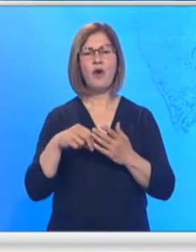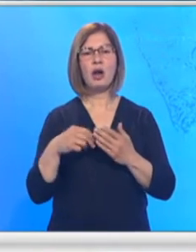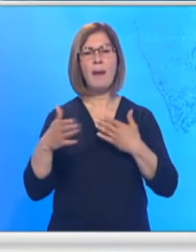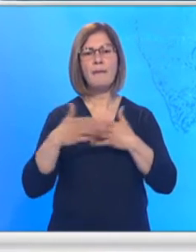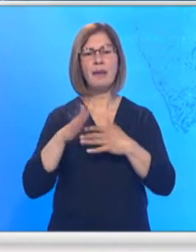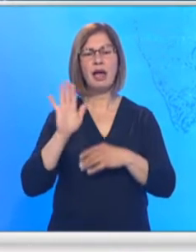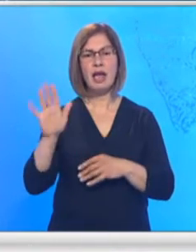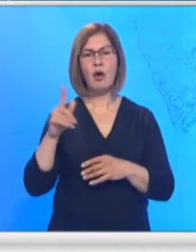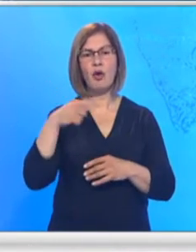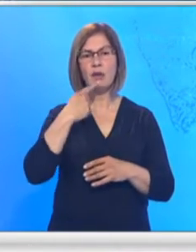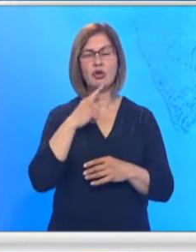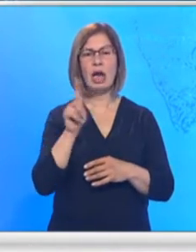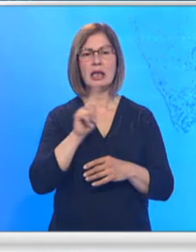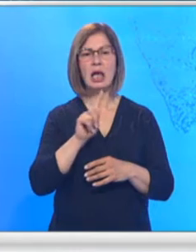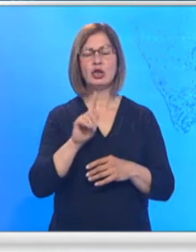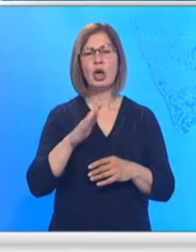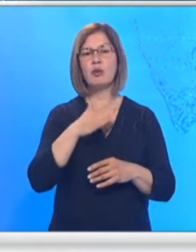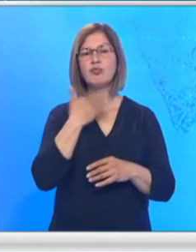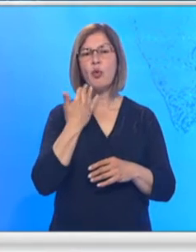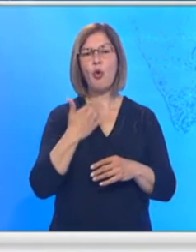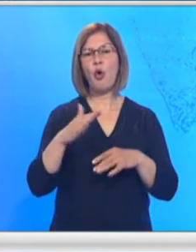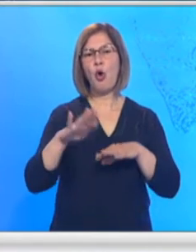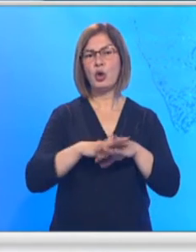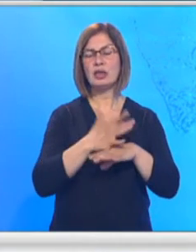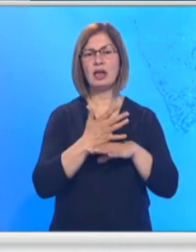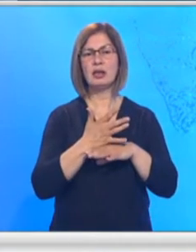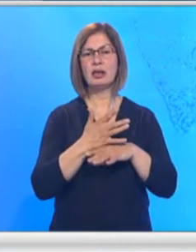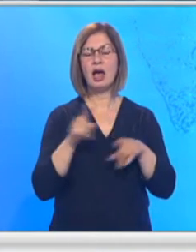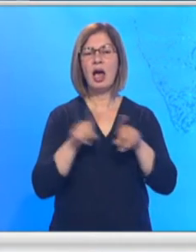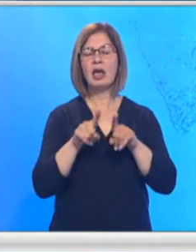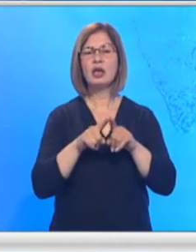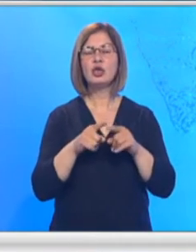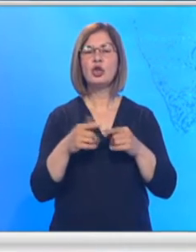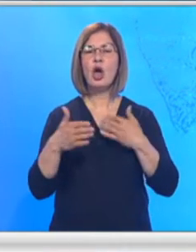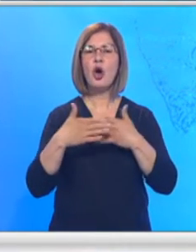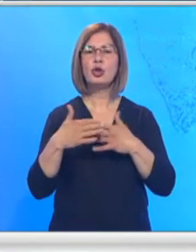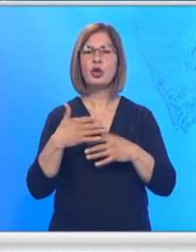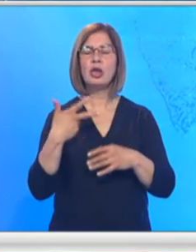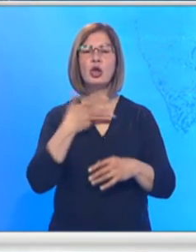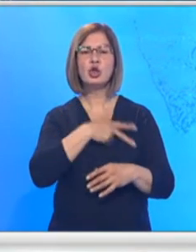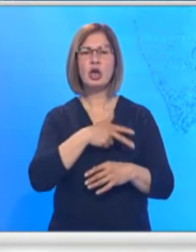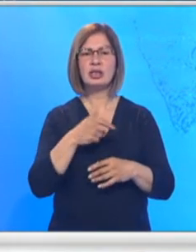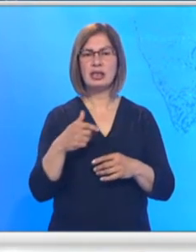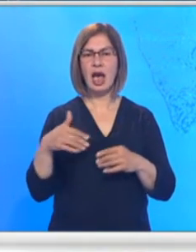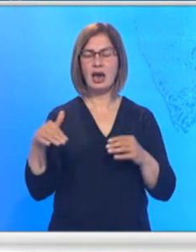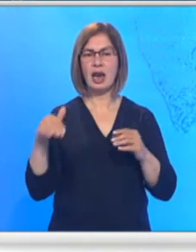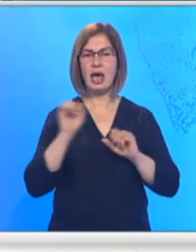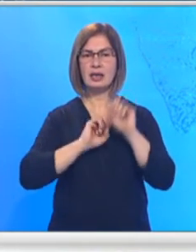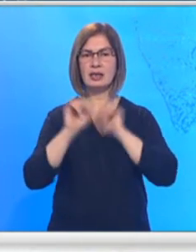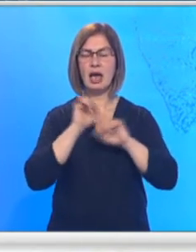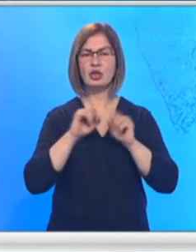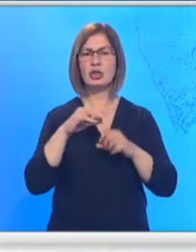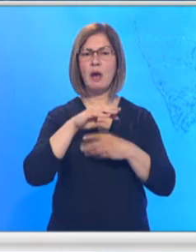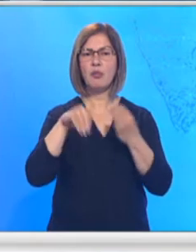njegovim rečima neće toliko osjetiti. Umanjenje će biti i u oblasti socijalne zaštite, porodice za izglednju stanova,